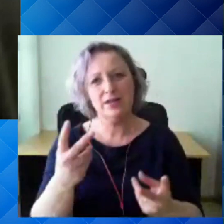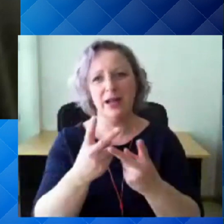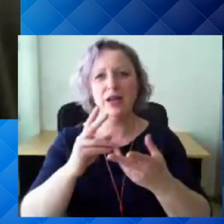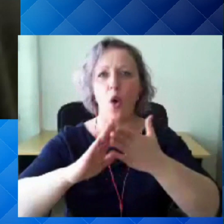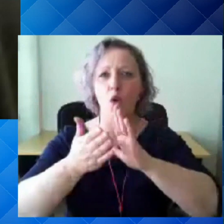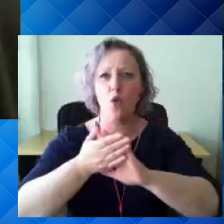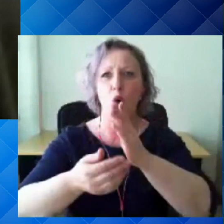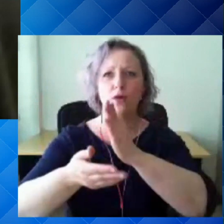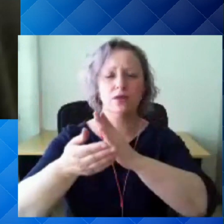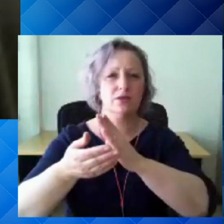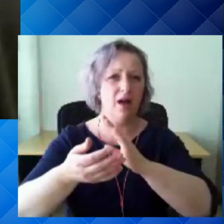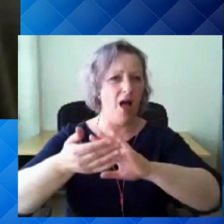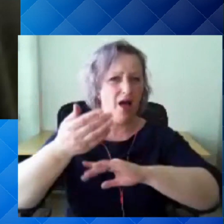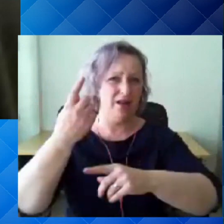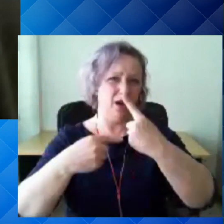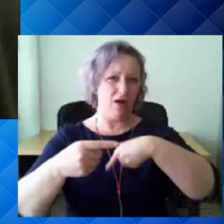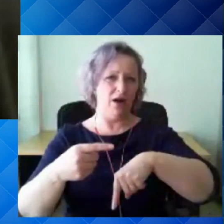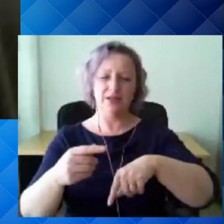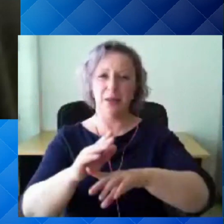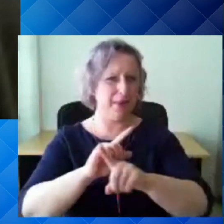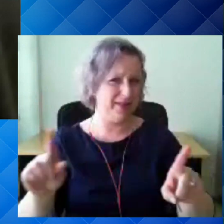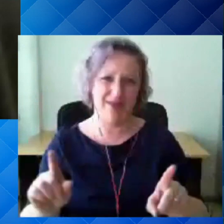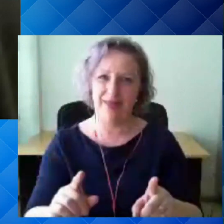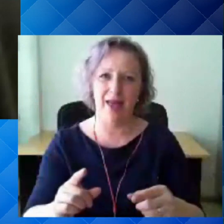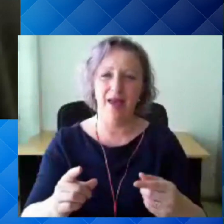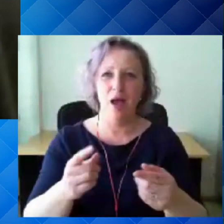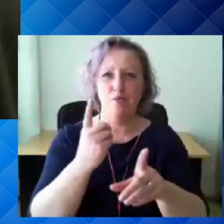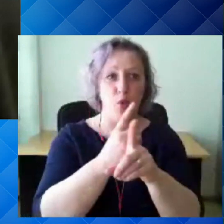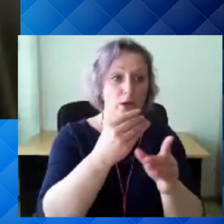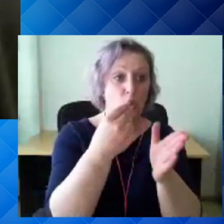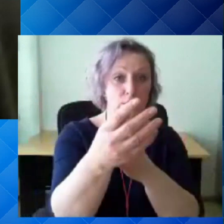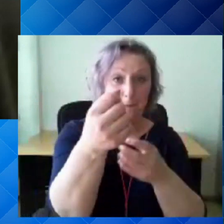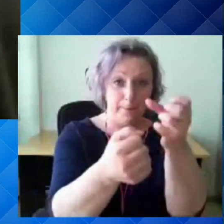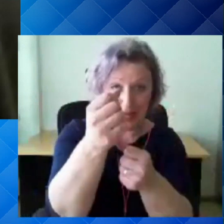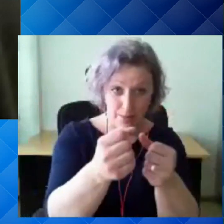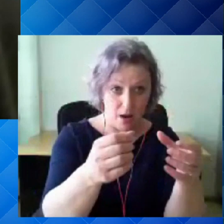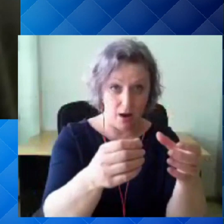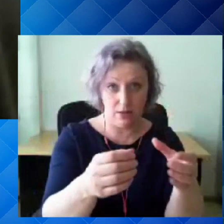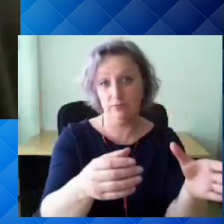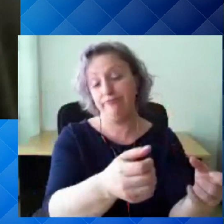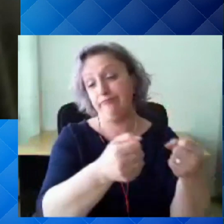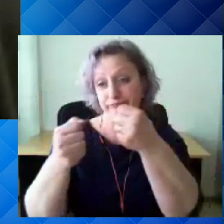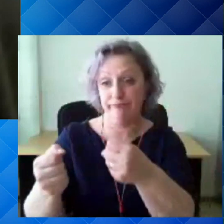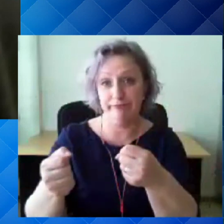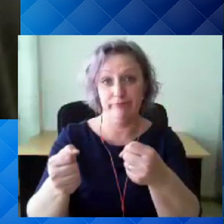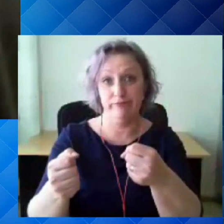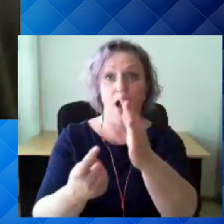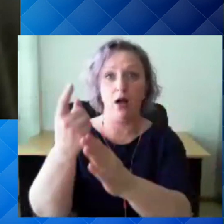lähe, et me poest tulles hakkame piimapakke puhastama ja apelsine desinfitseerima, et sest mõttes